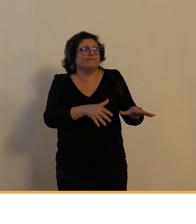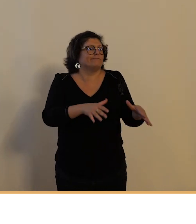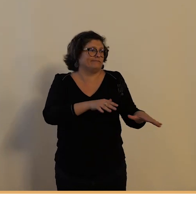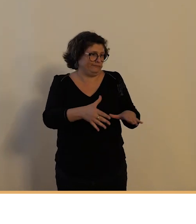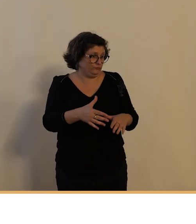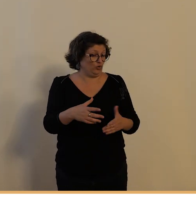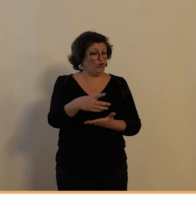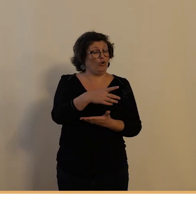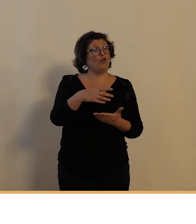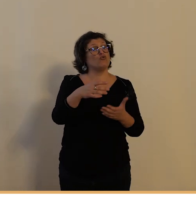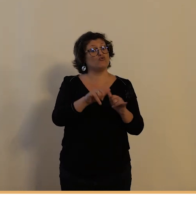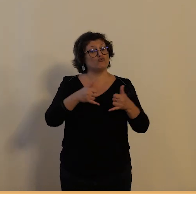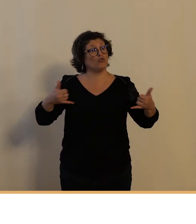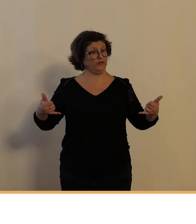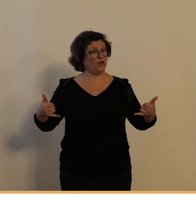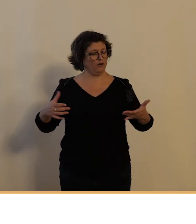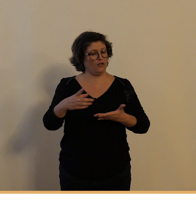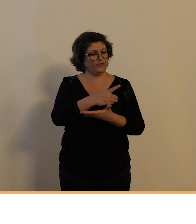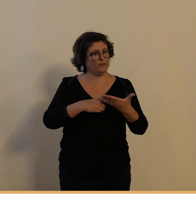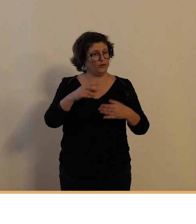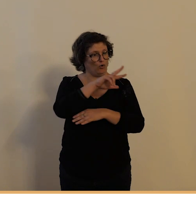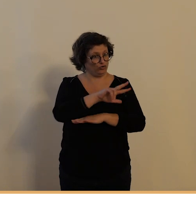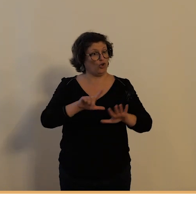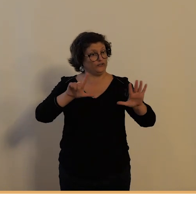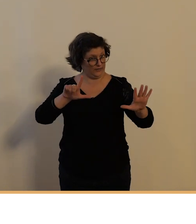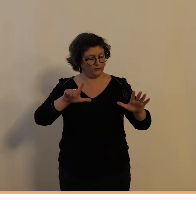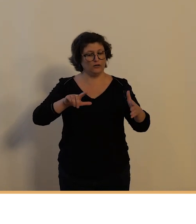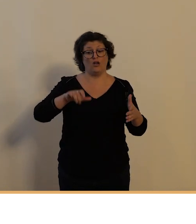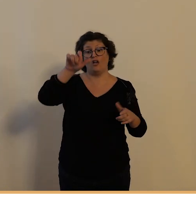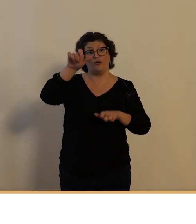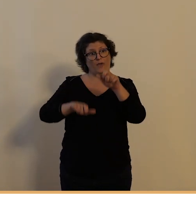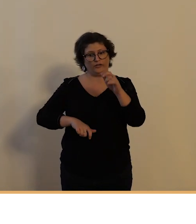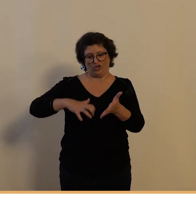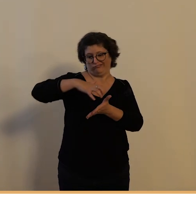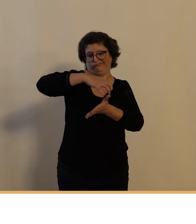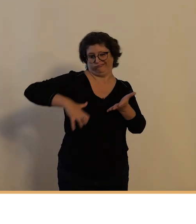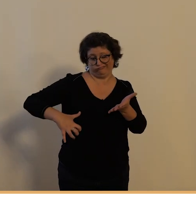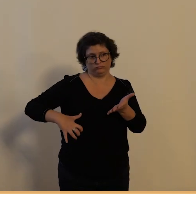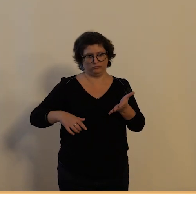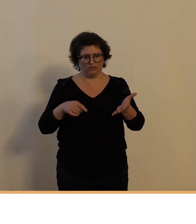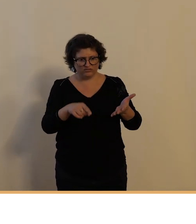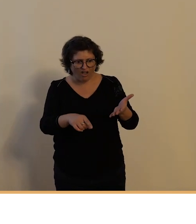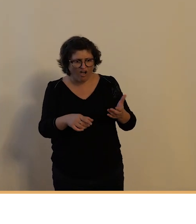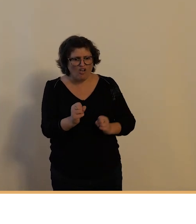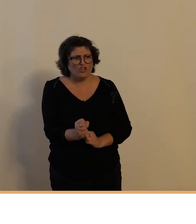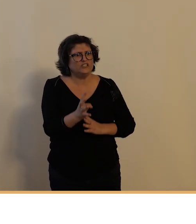en 1897 dans une tribune ouverte se plaint des cyclistes qui ne s'équipent pas de grelots ou de cornes